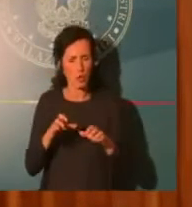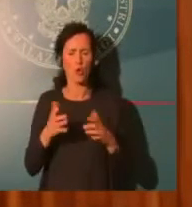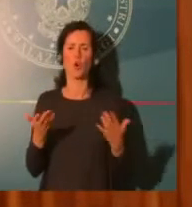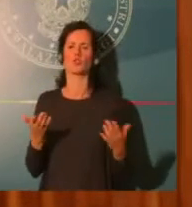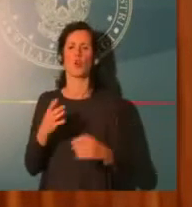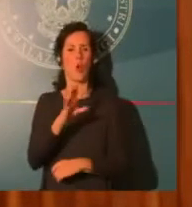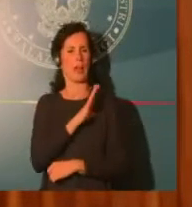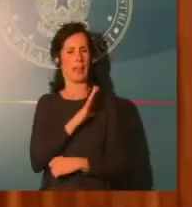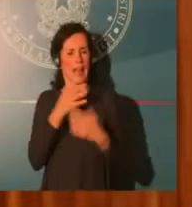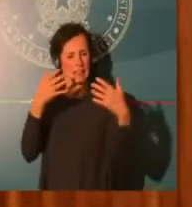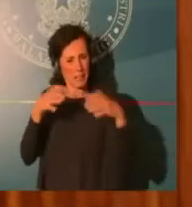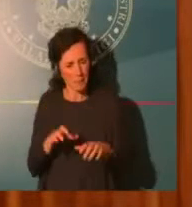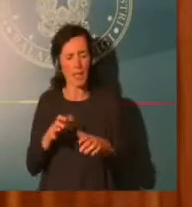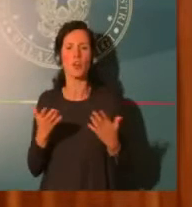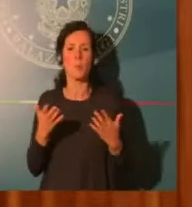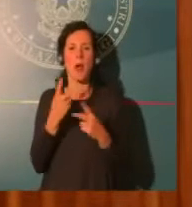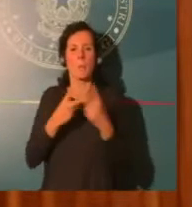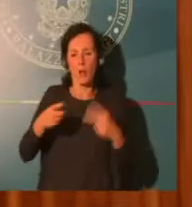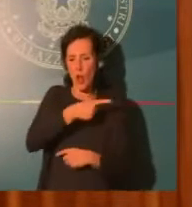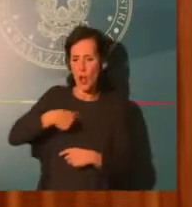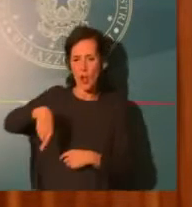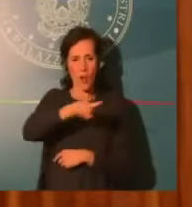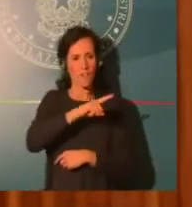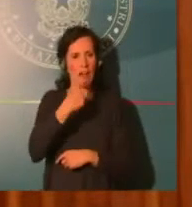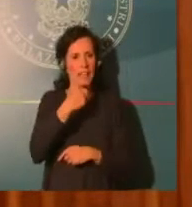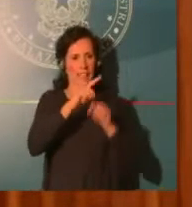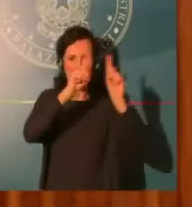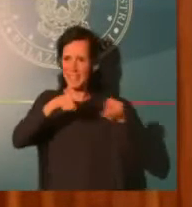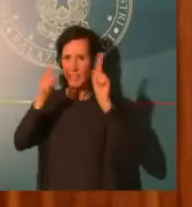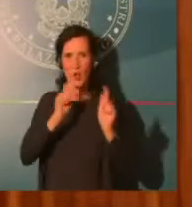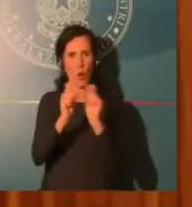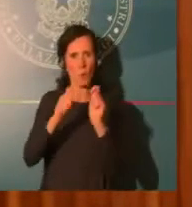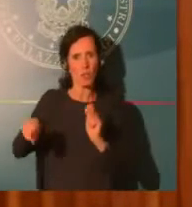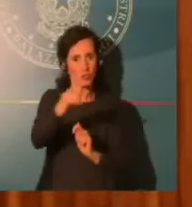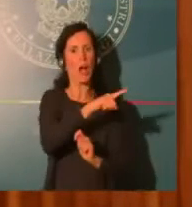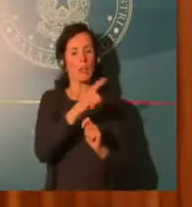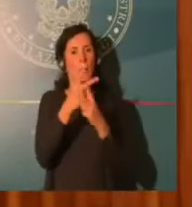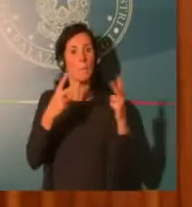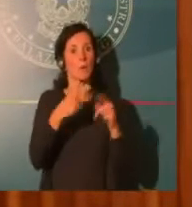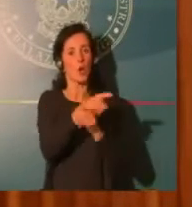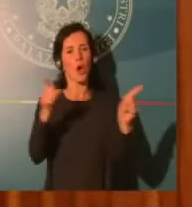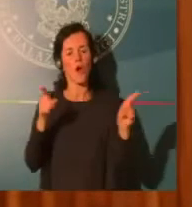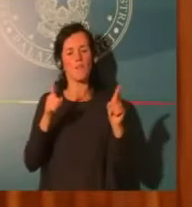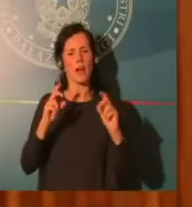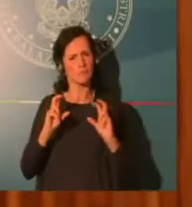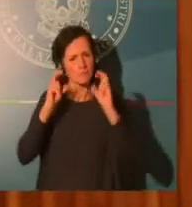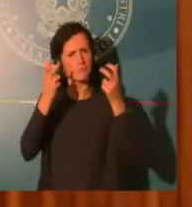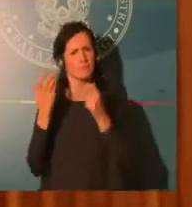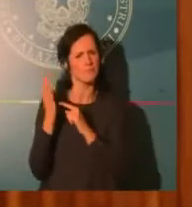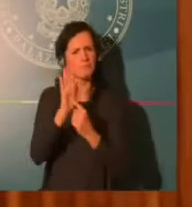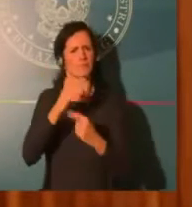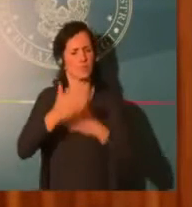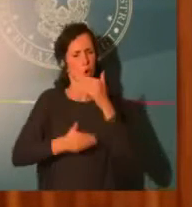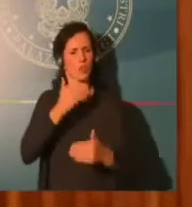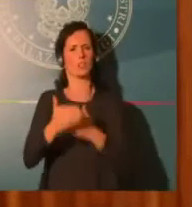il DPCM e lo faccio perché segnalano la voglia degli